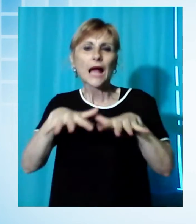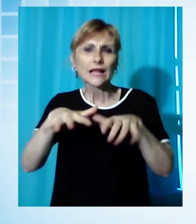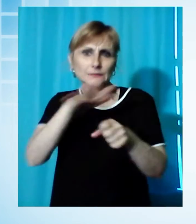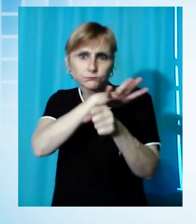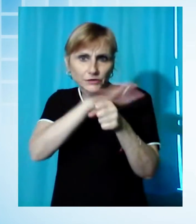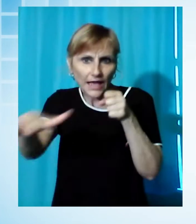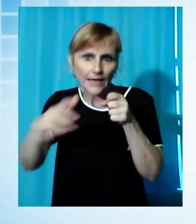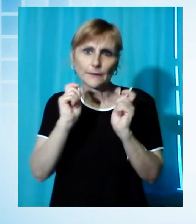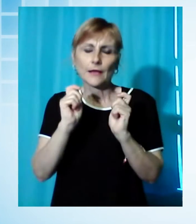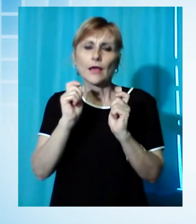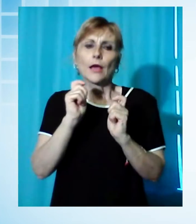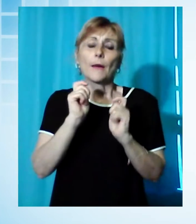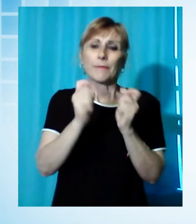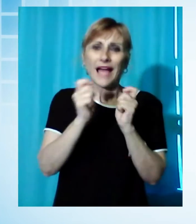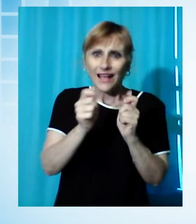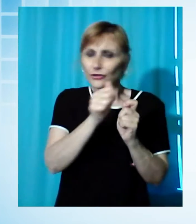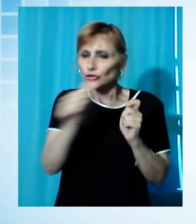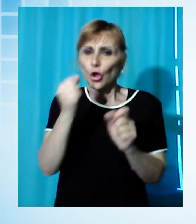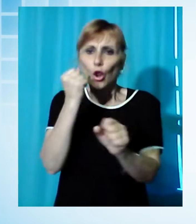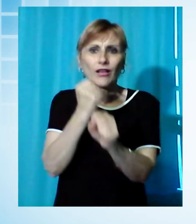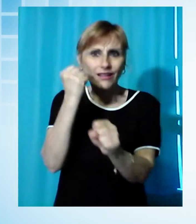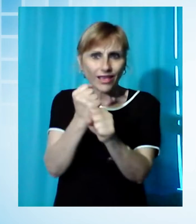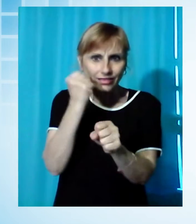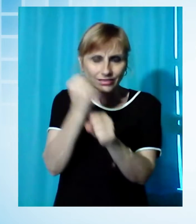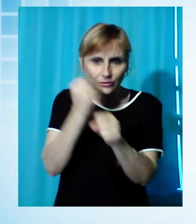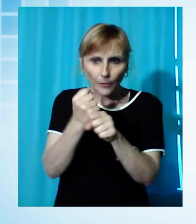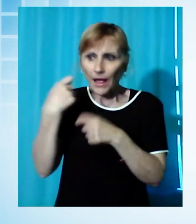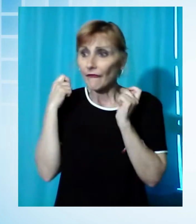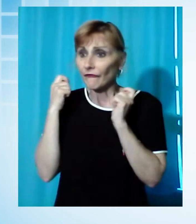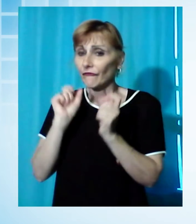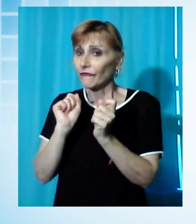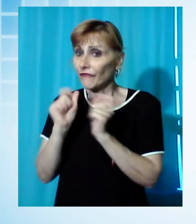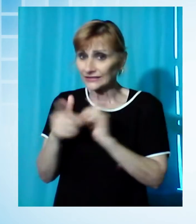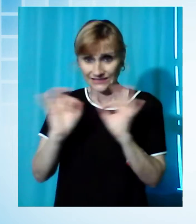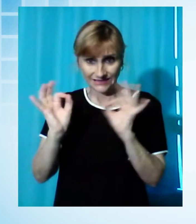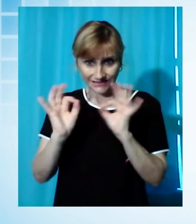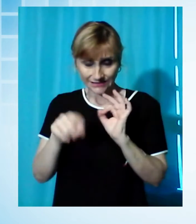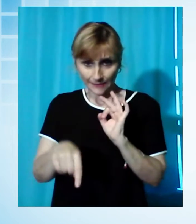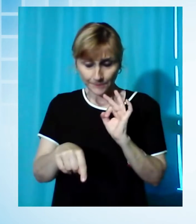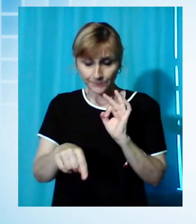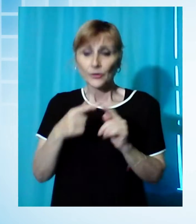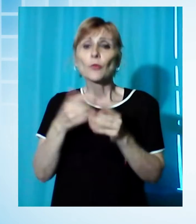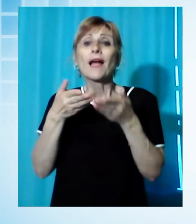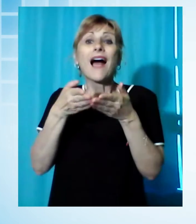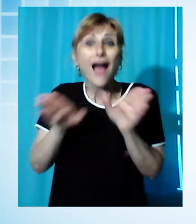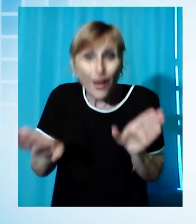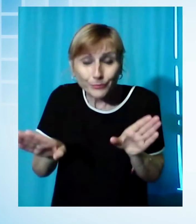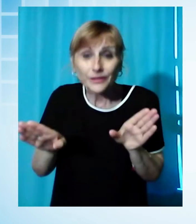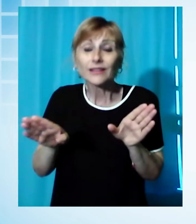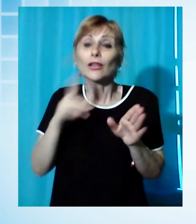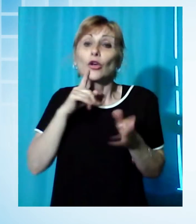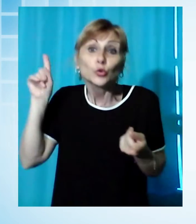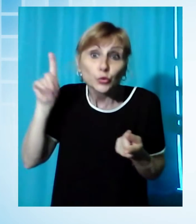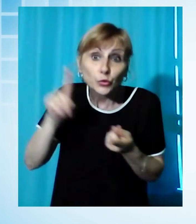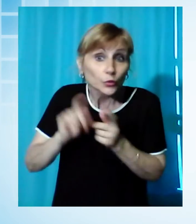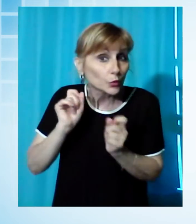pagata con i titoli di credito che non riusciranno a smaltire nemmeno quando avranno la possibilità di riaprire e anche un